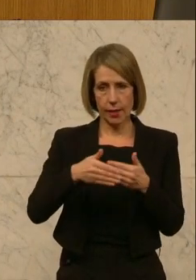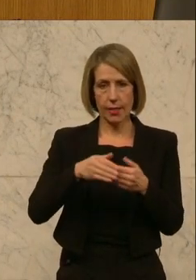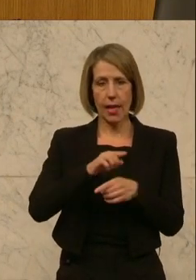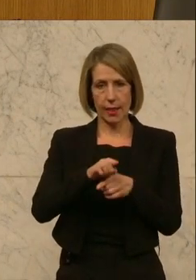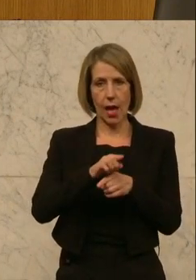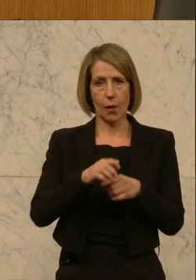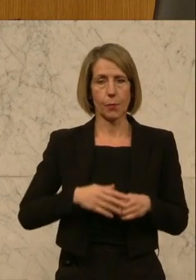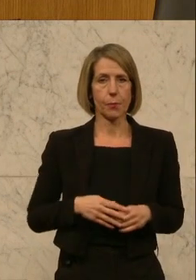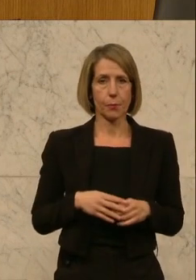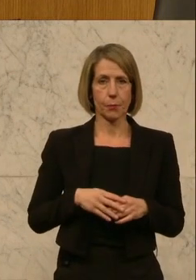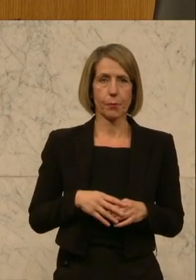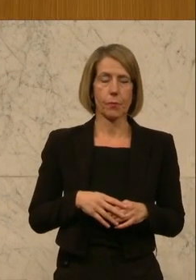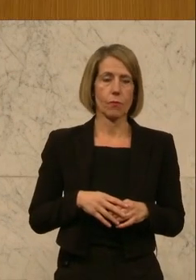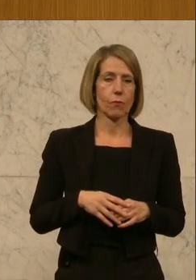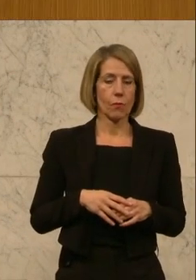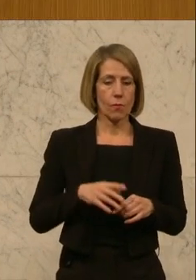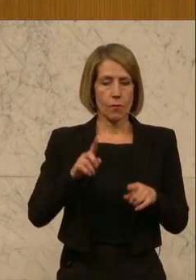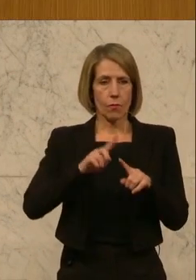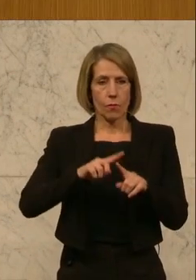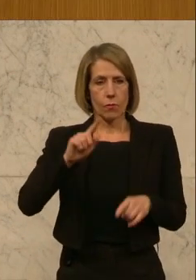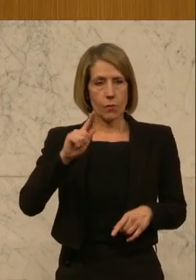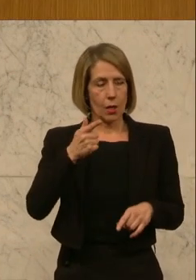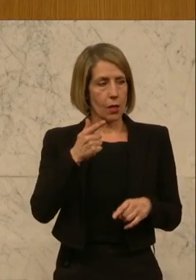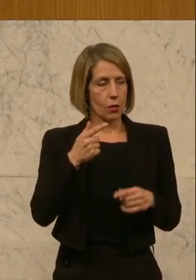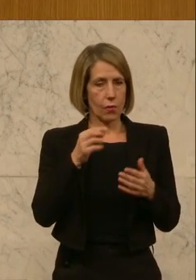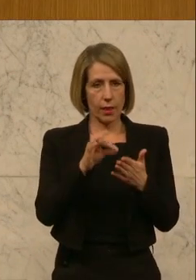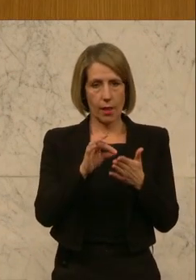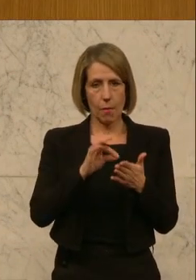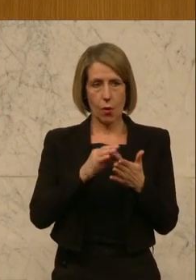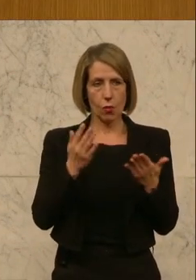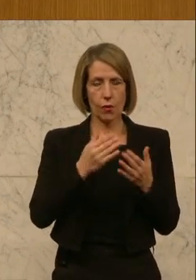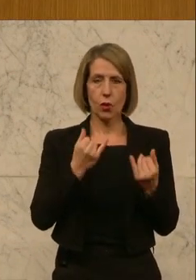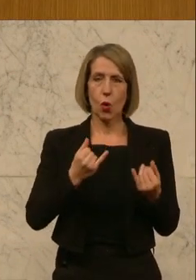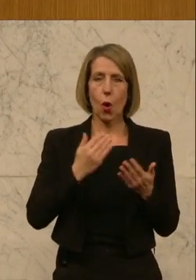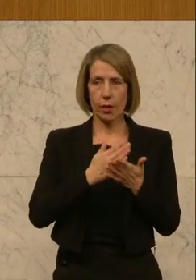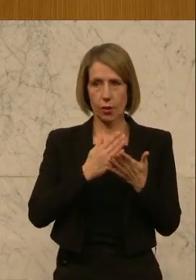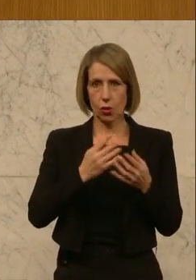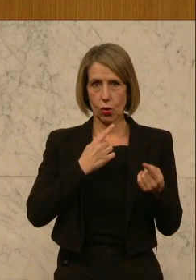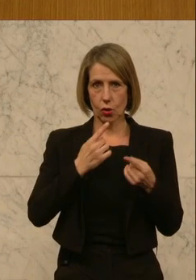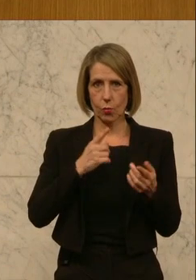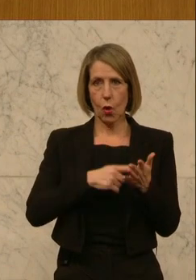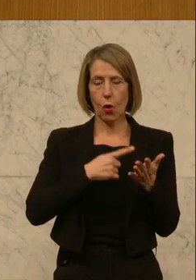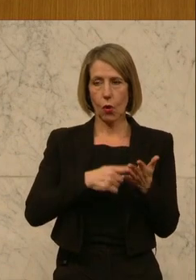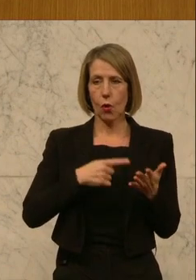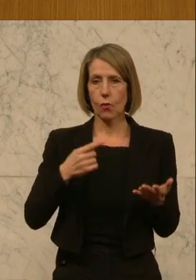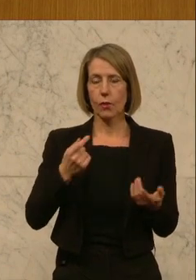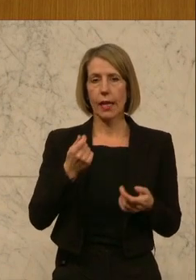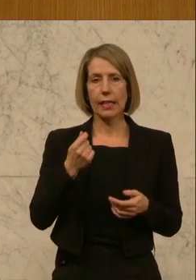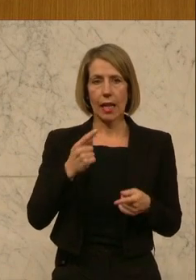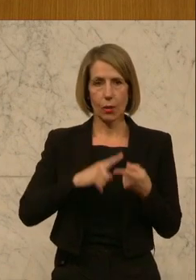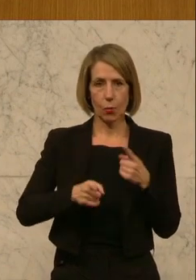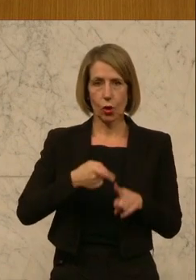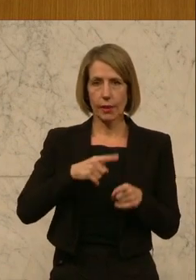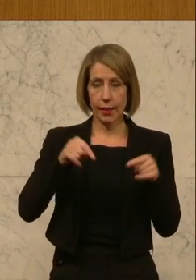Und der zweite wesentliche Punkt, der ist heute auch schon vielfach angesprochen worden, das ist nämlich die Geldpolitik,